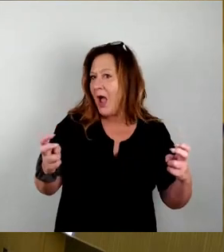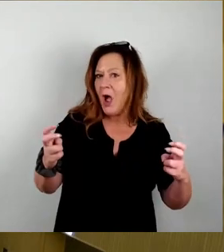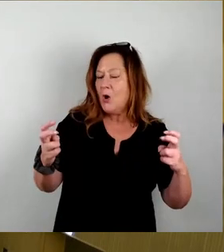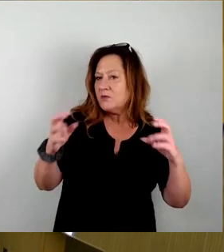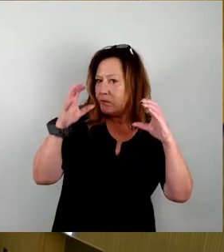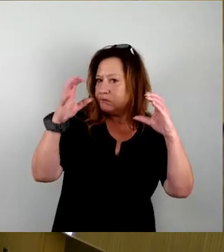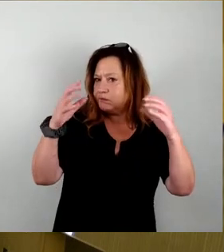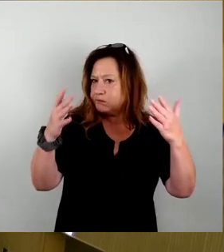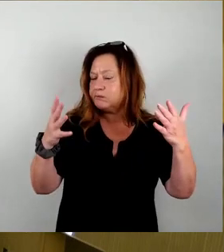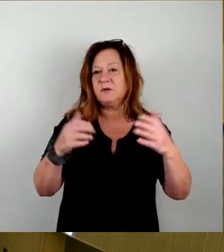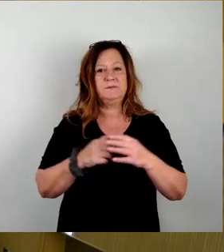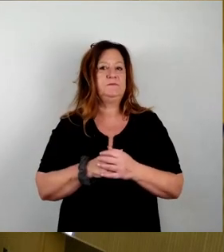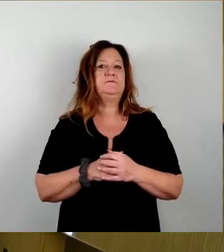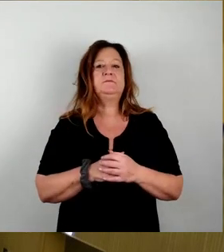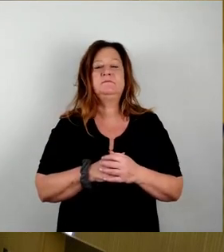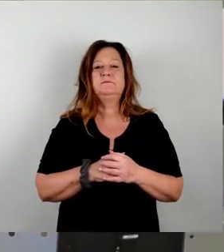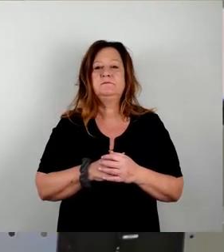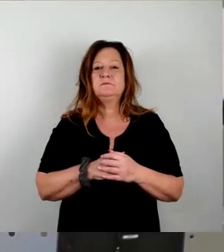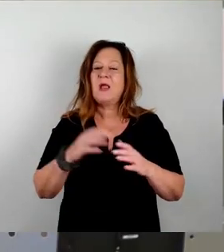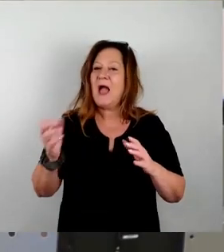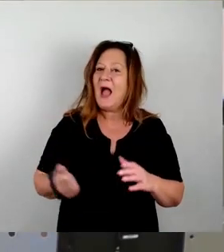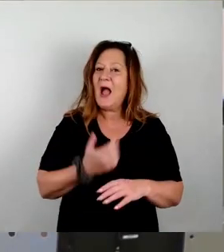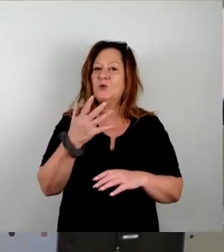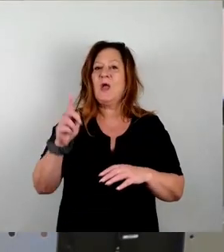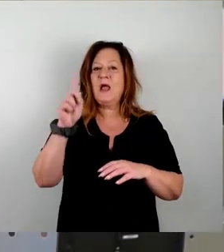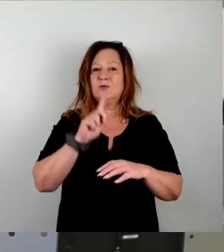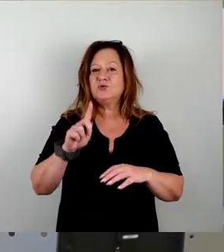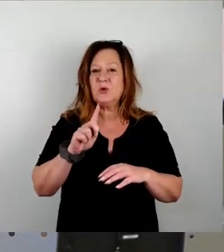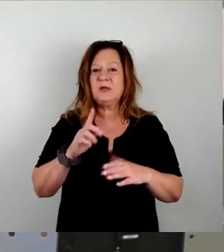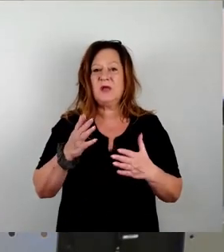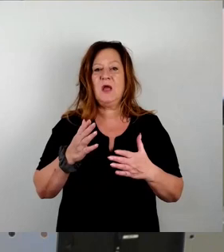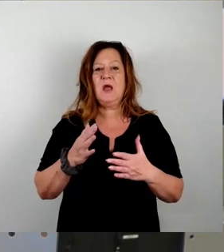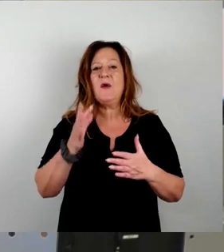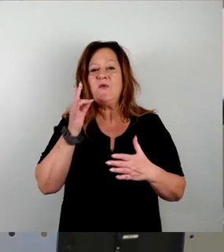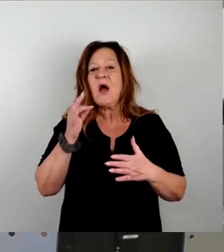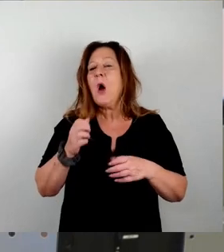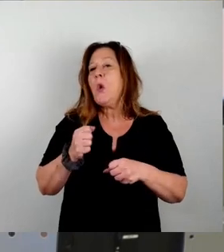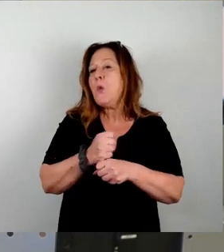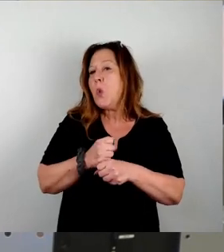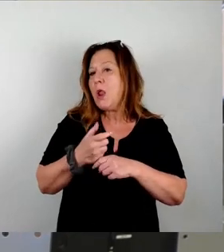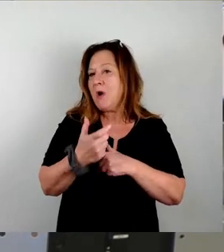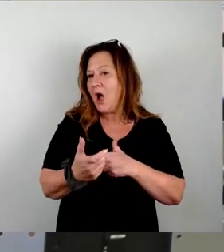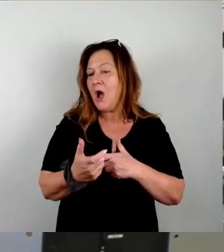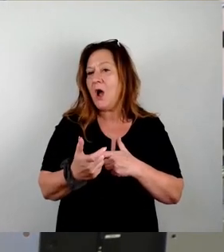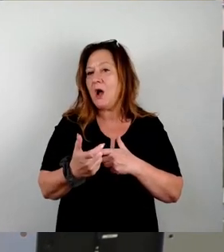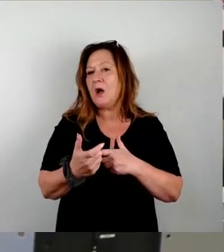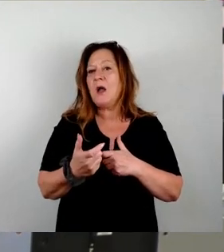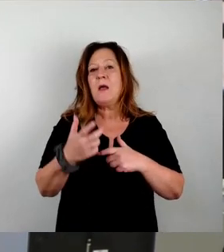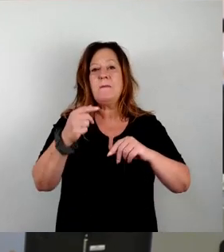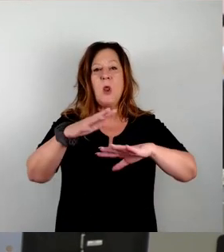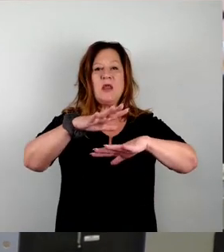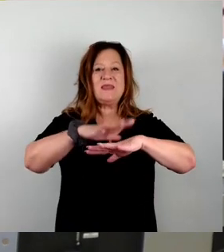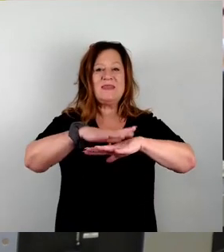Aufhänger der Aktuellen Stunde, Frau Mühlbach und die Einbringer haben es gesagt, ist die Netzersatzanlage im